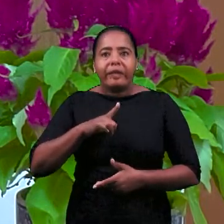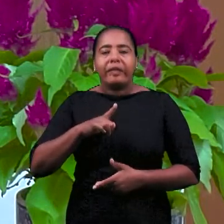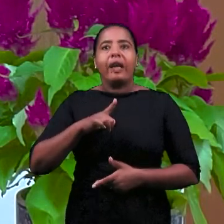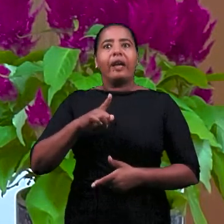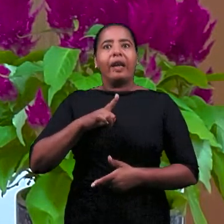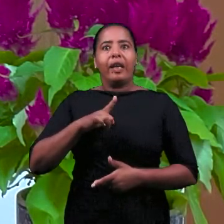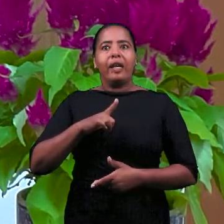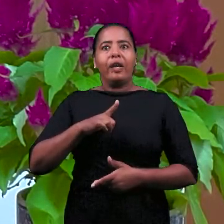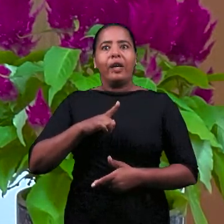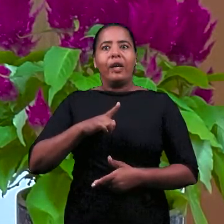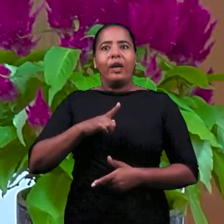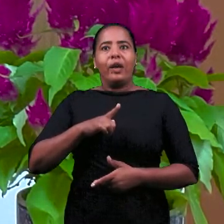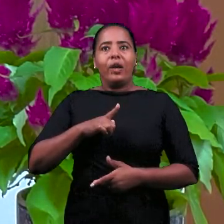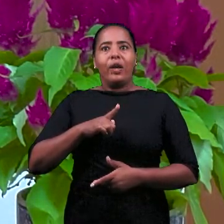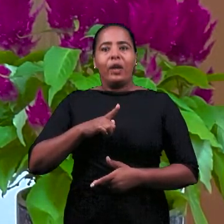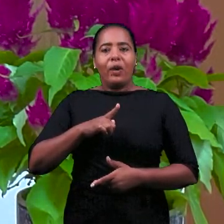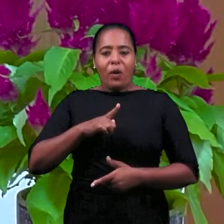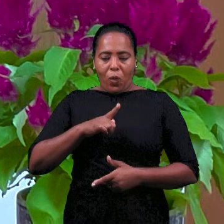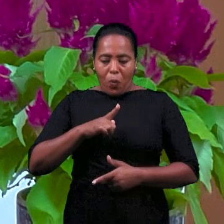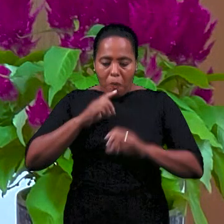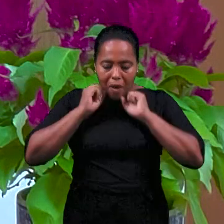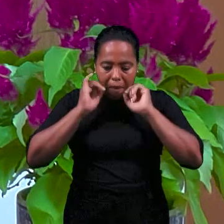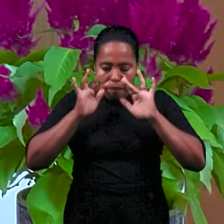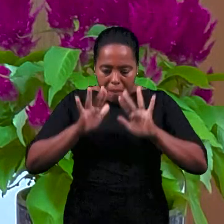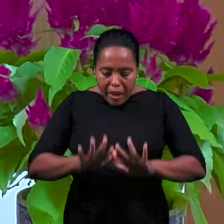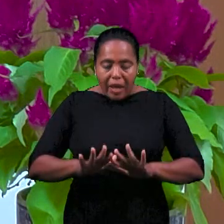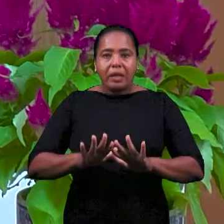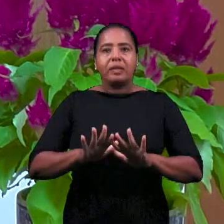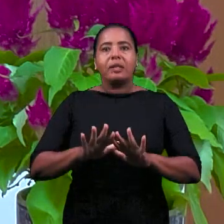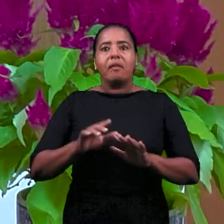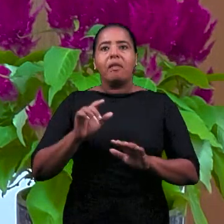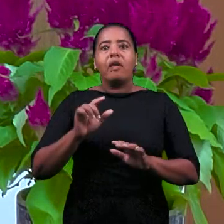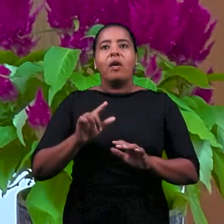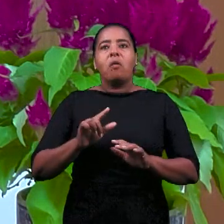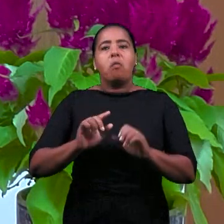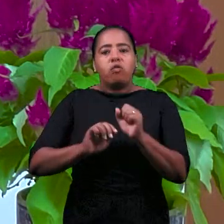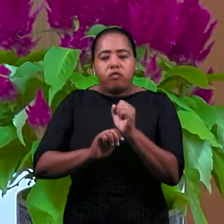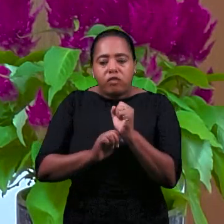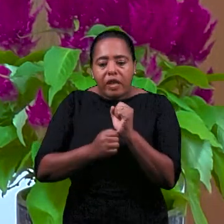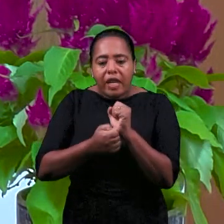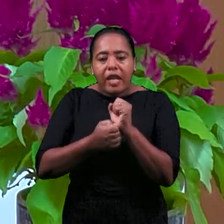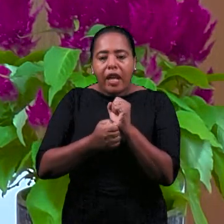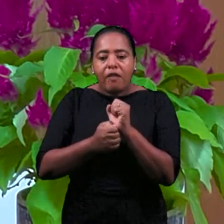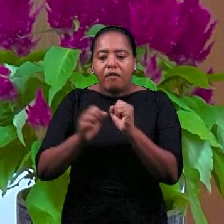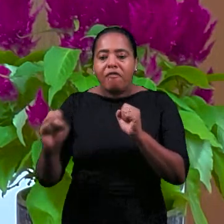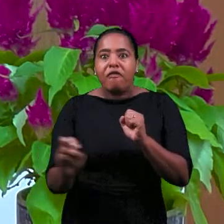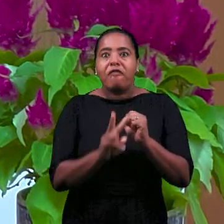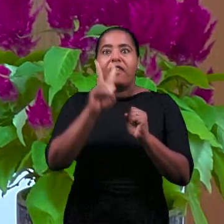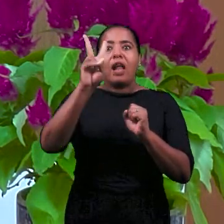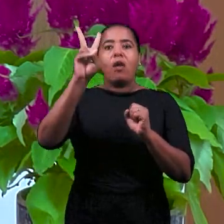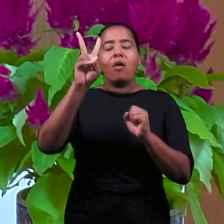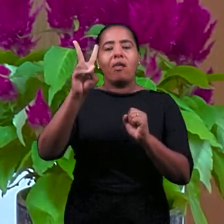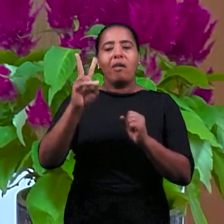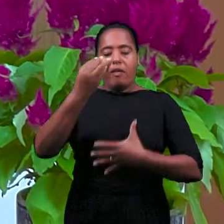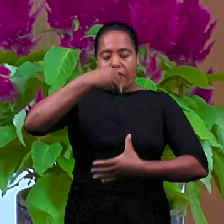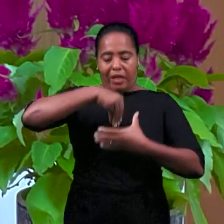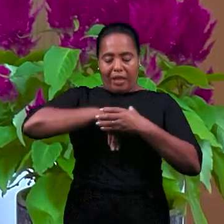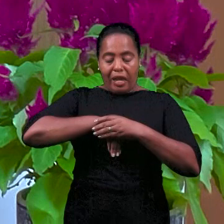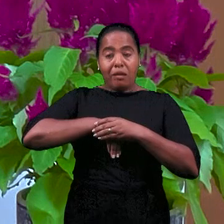внутри себя, самое большое сокровище. Это вечная душа, она в нем.